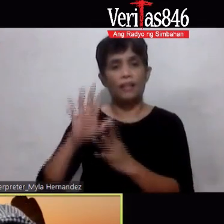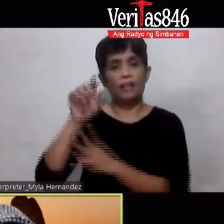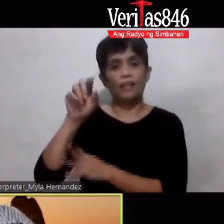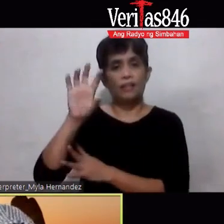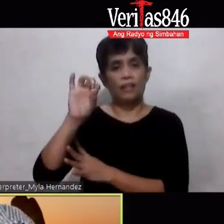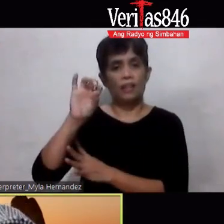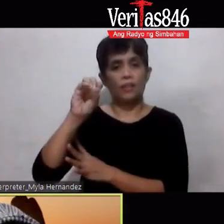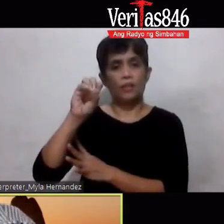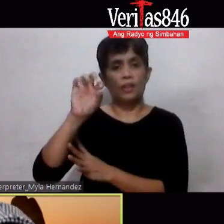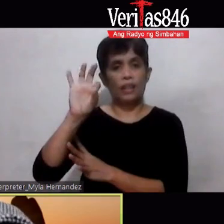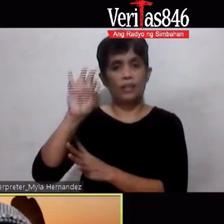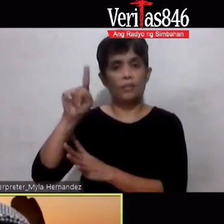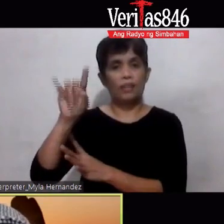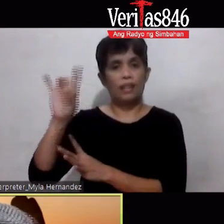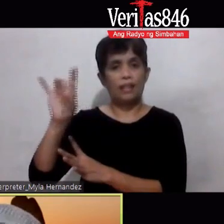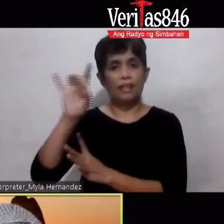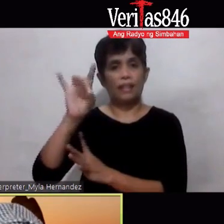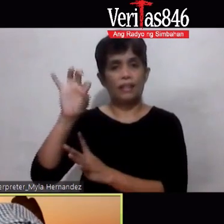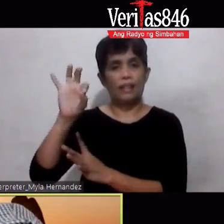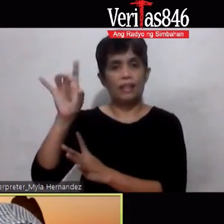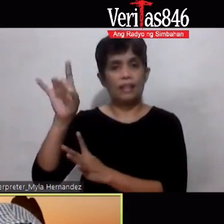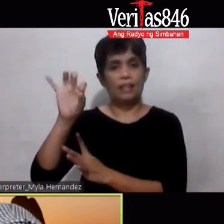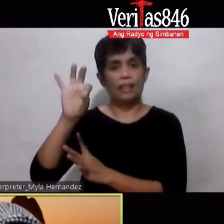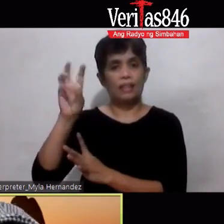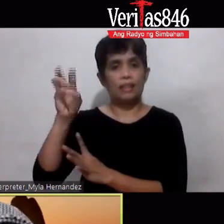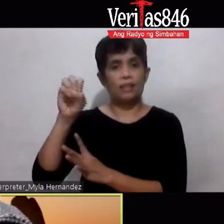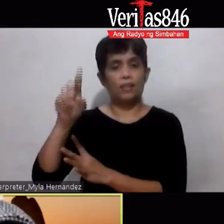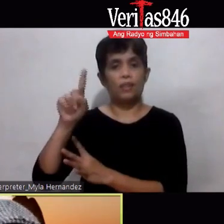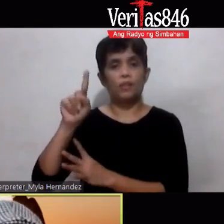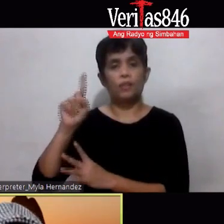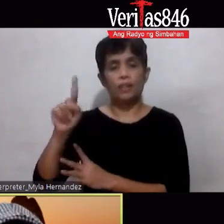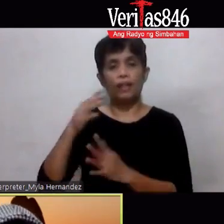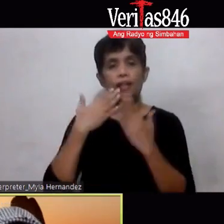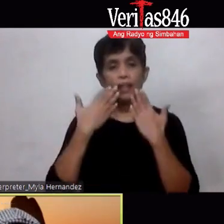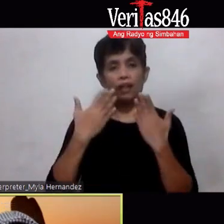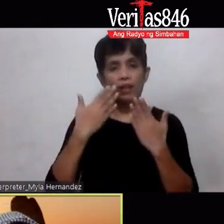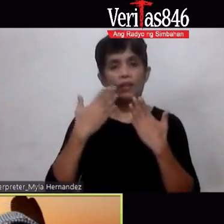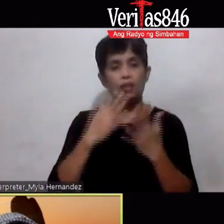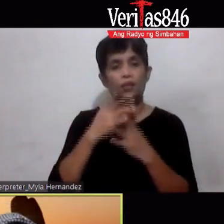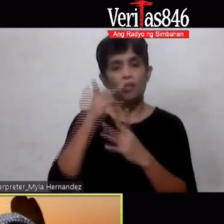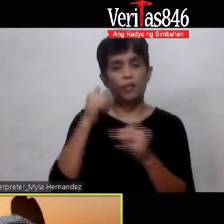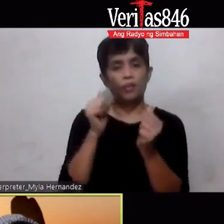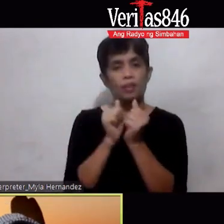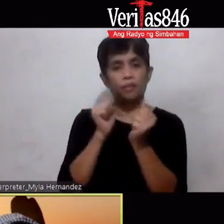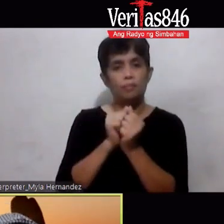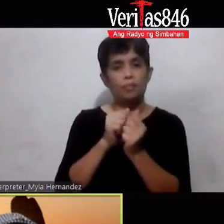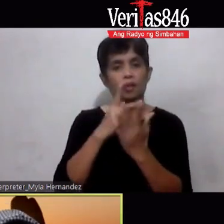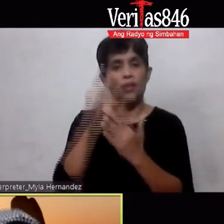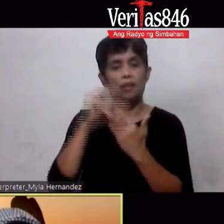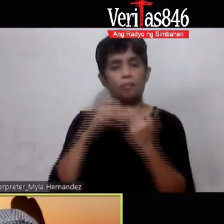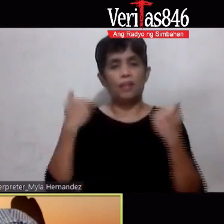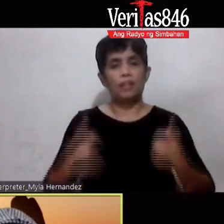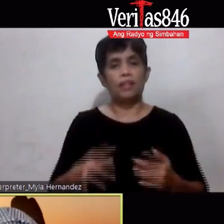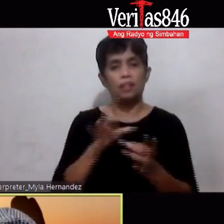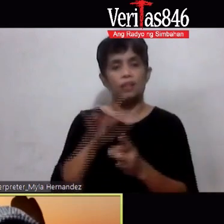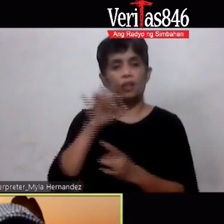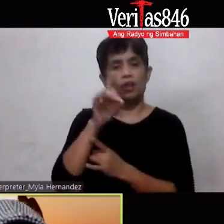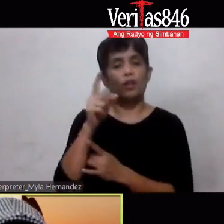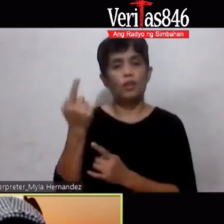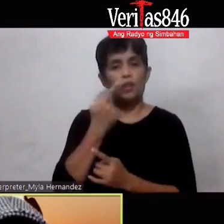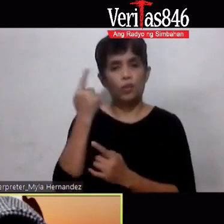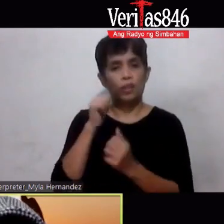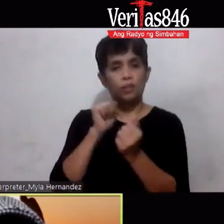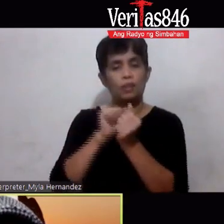89 601 marahin pong salamat sa inyong pagsama sa amin ang programang Badian so po yung napapakita niyo ating araw po ng Sabado